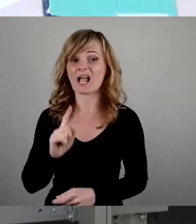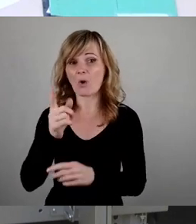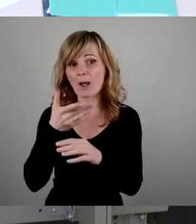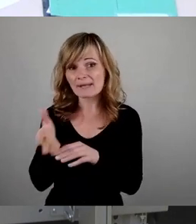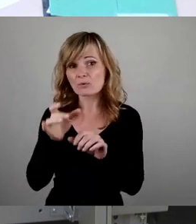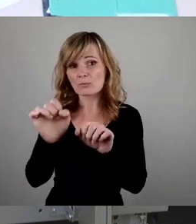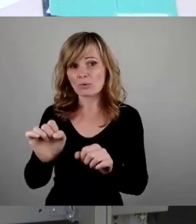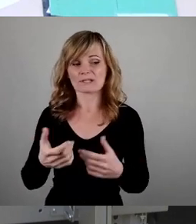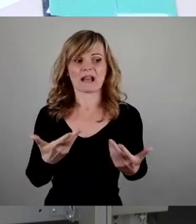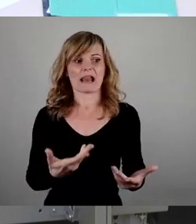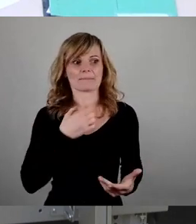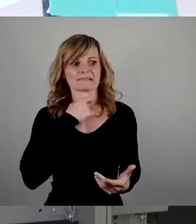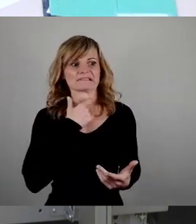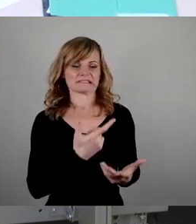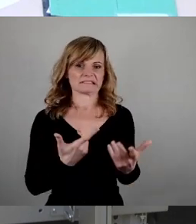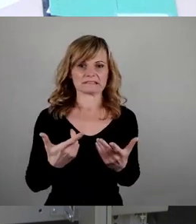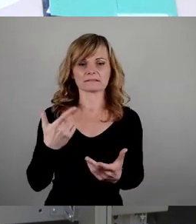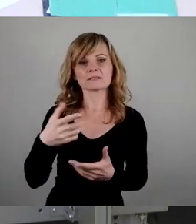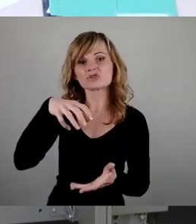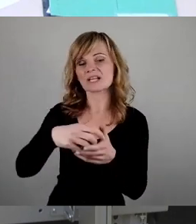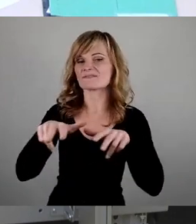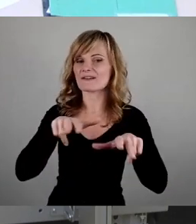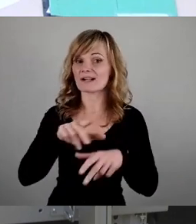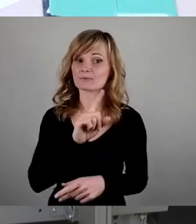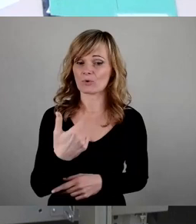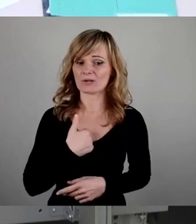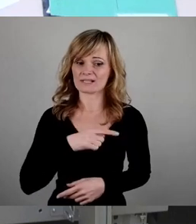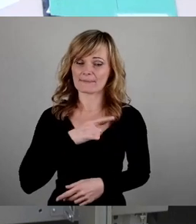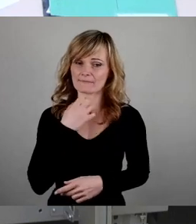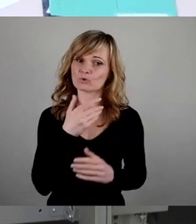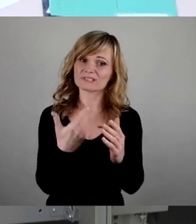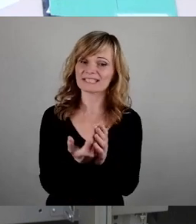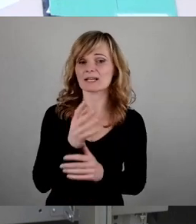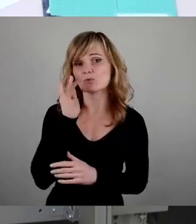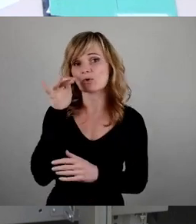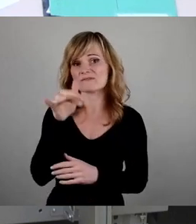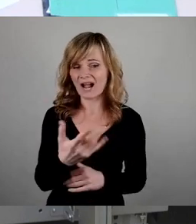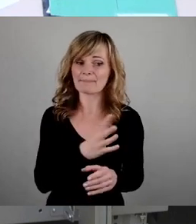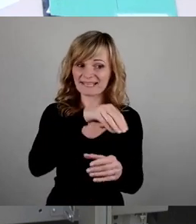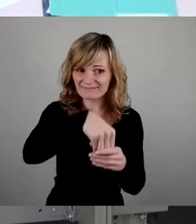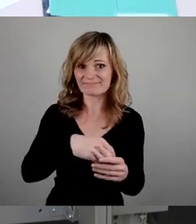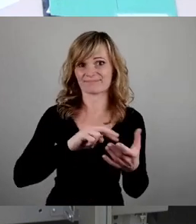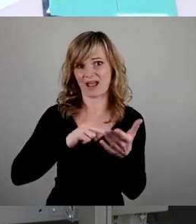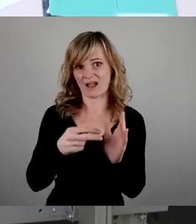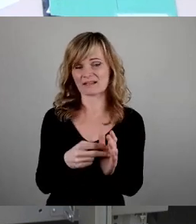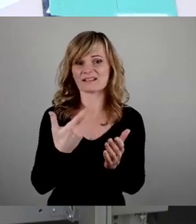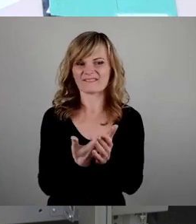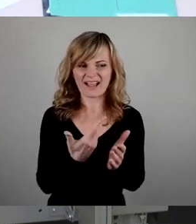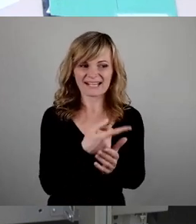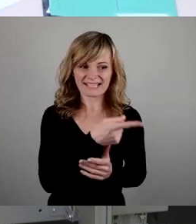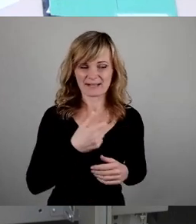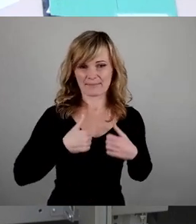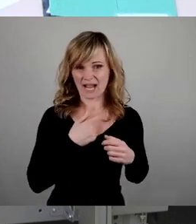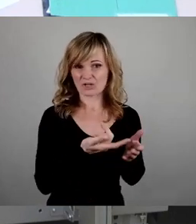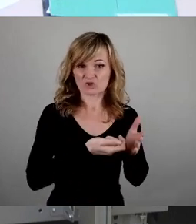ich hätte mir davon der Stadtverwaltung auch gewünscht, dass man diesen Notfall eingeplant hätte, denn eine Schließung dieses Bades ist